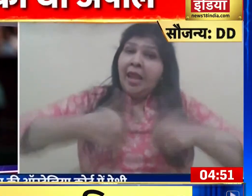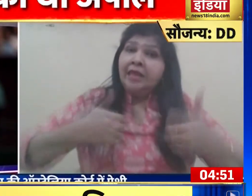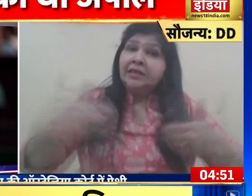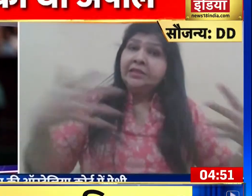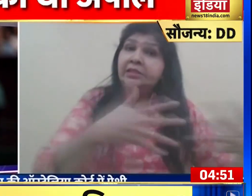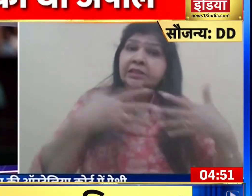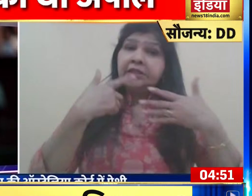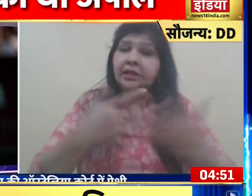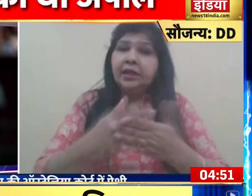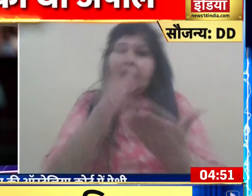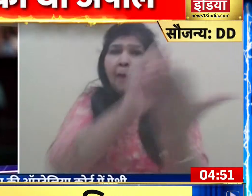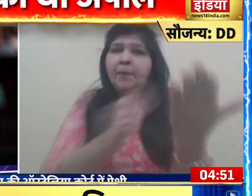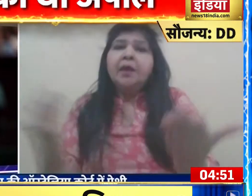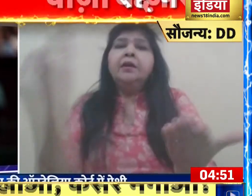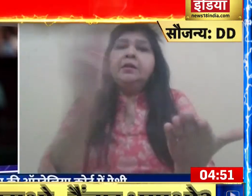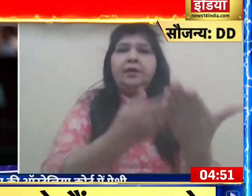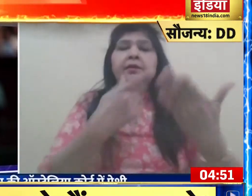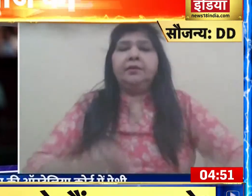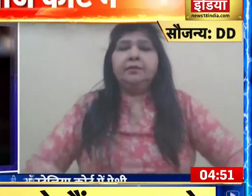है।